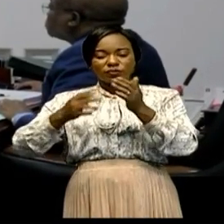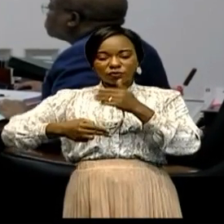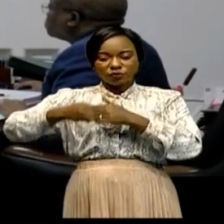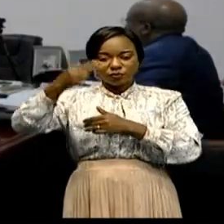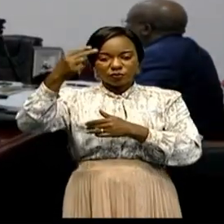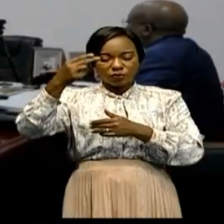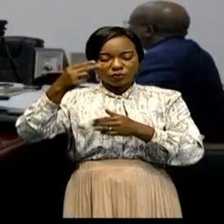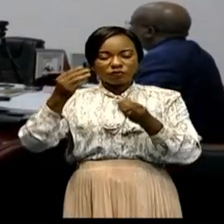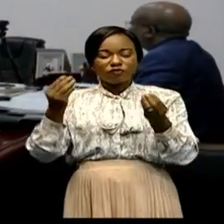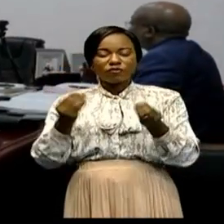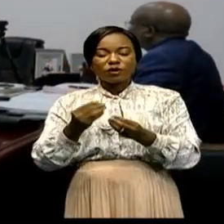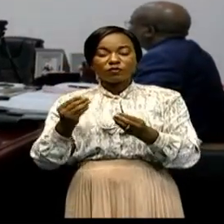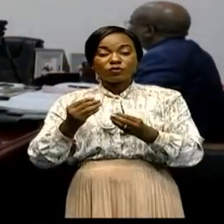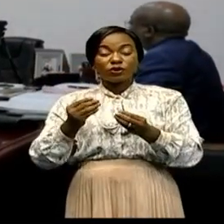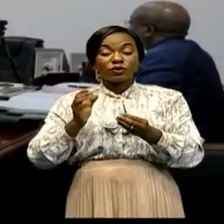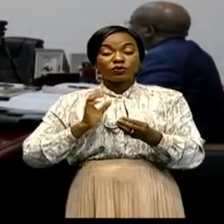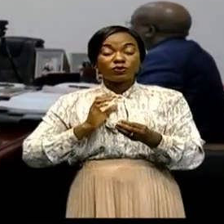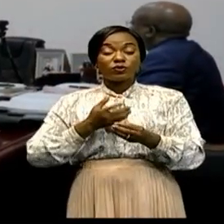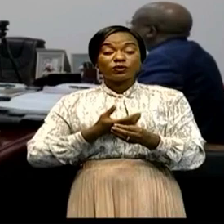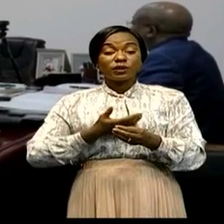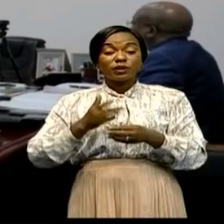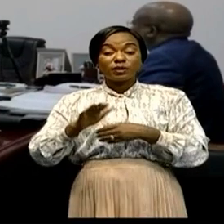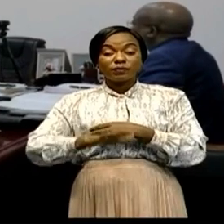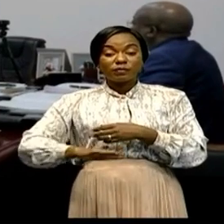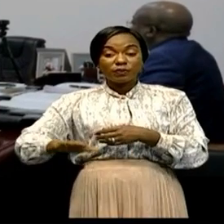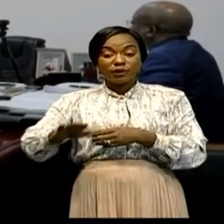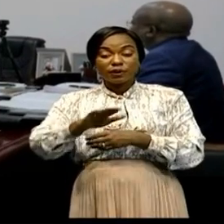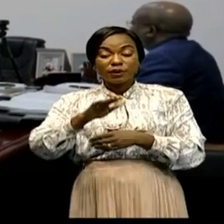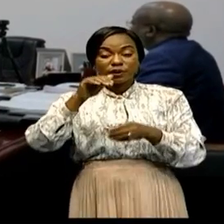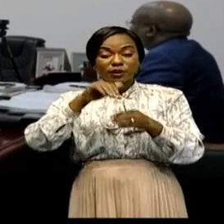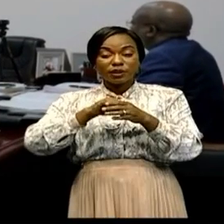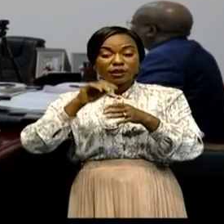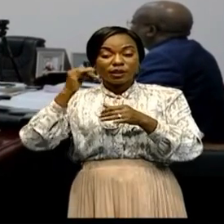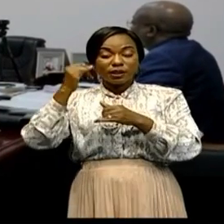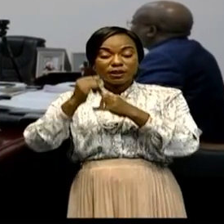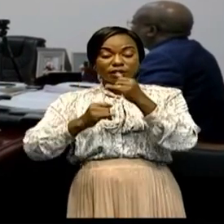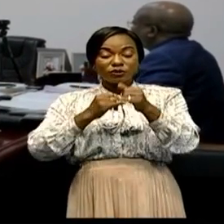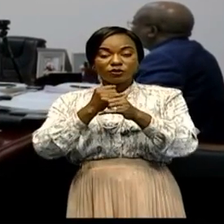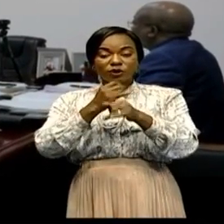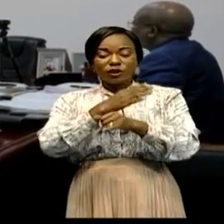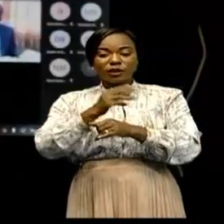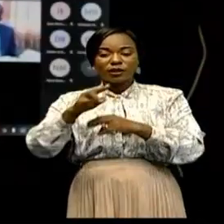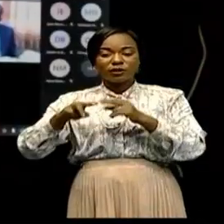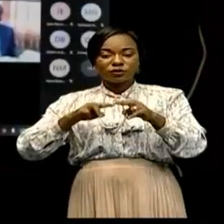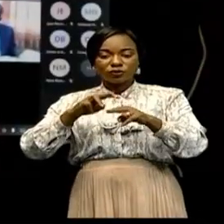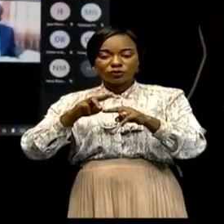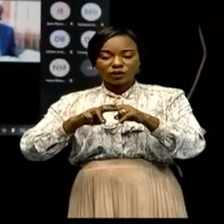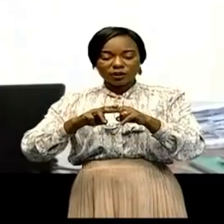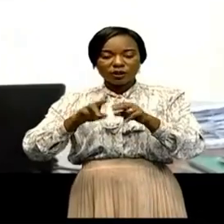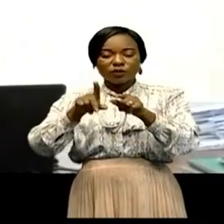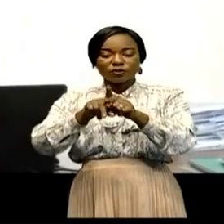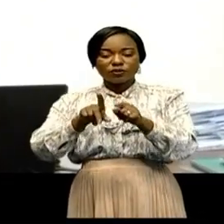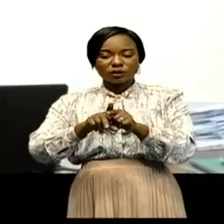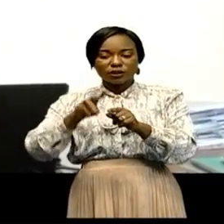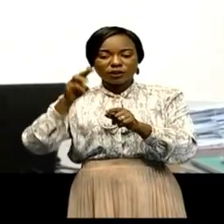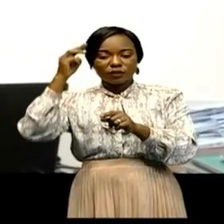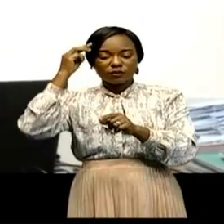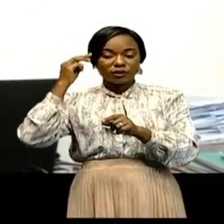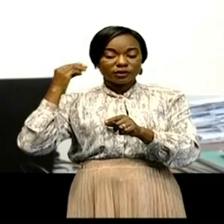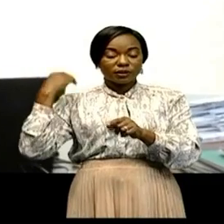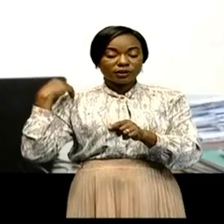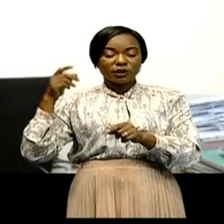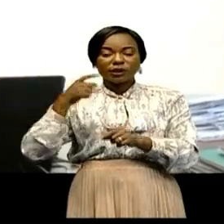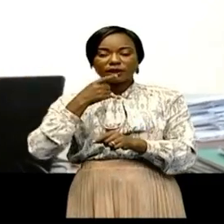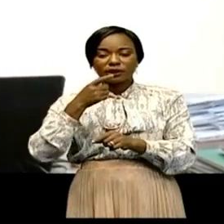de notre État dans ces contentieux, tant à l'international que national. La ministre d'État a évoqué notamment la mauvaise